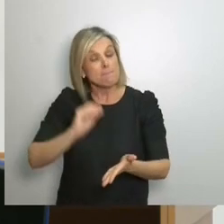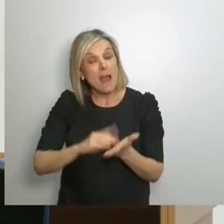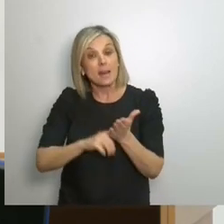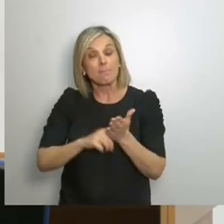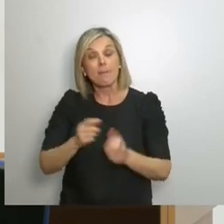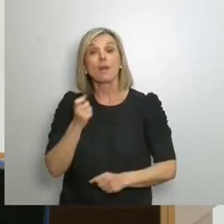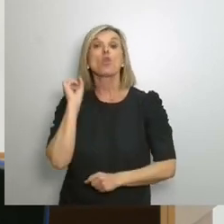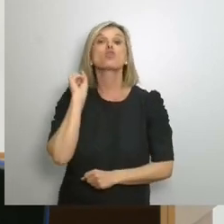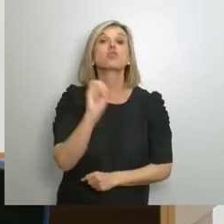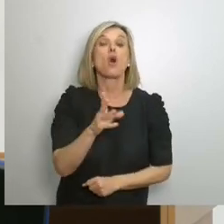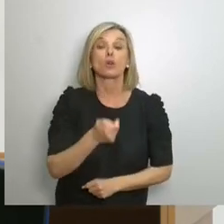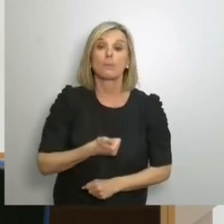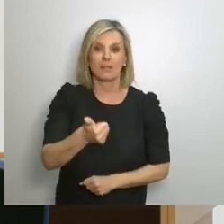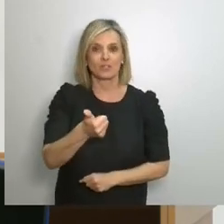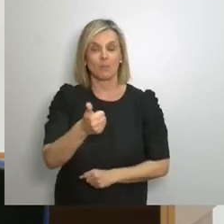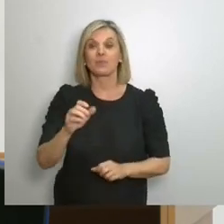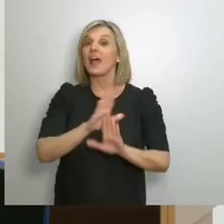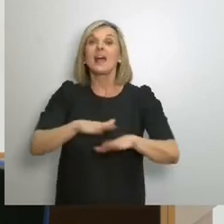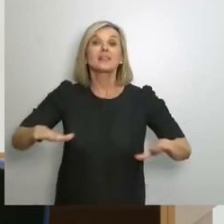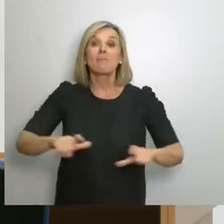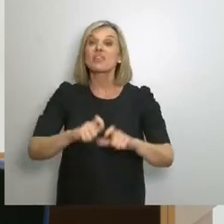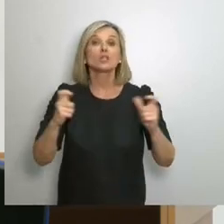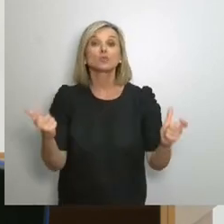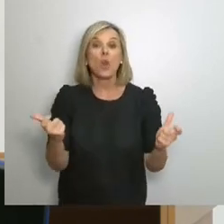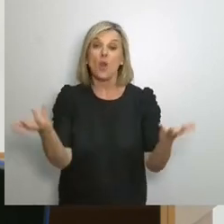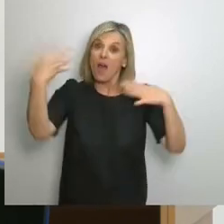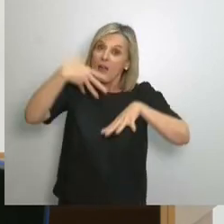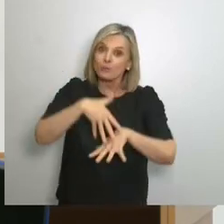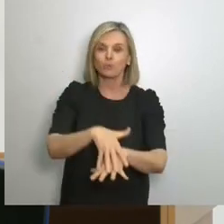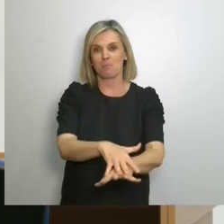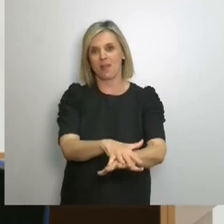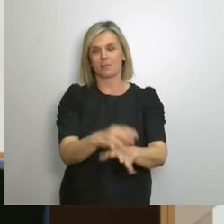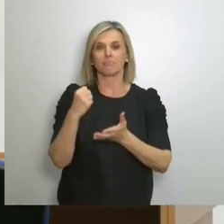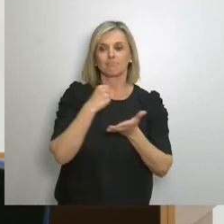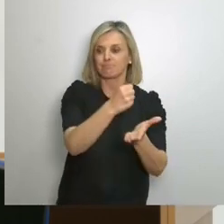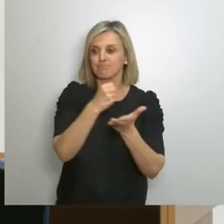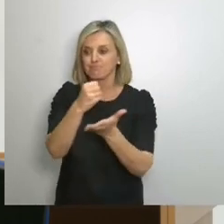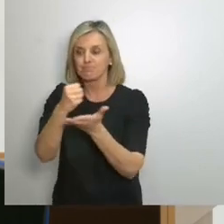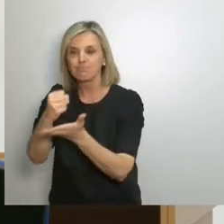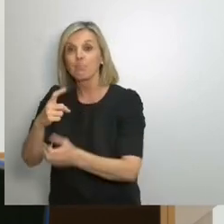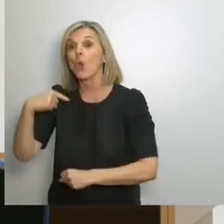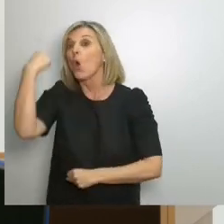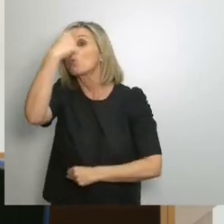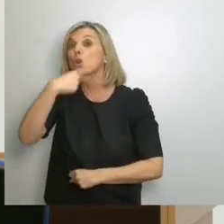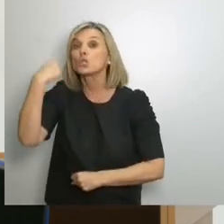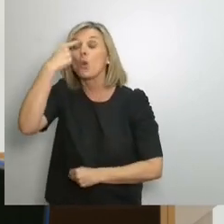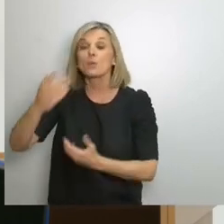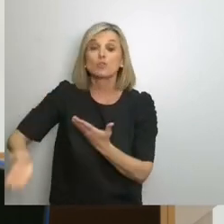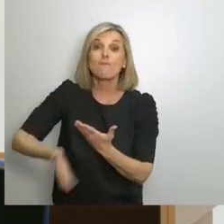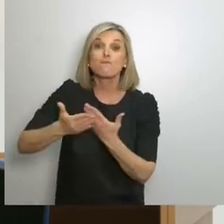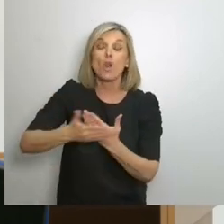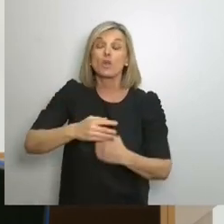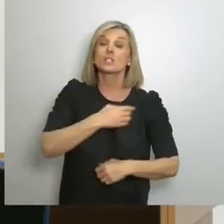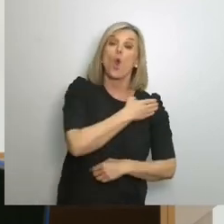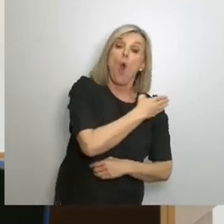Για την ομαλή ένταξη των παιδιών στη σχολική εκπαίδευση και για την παροχή προσωπικού βοηθού άμεσα και